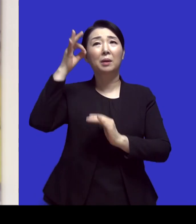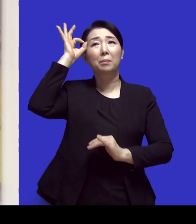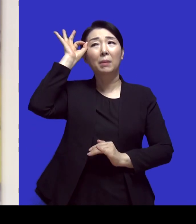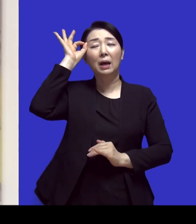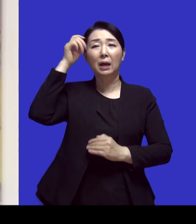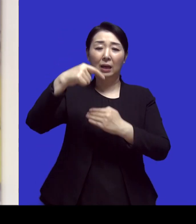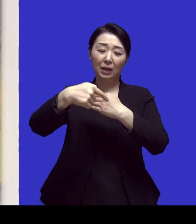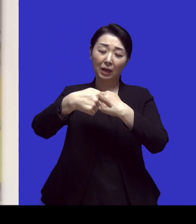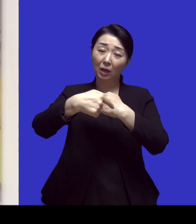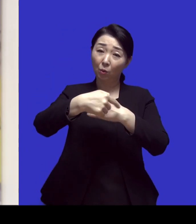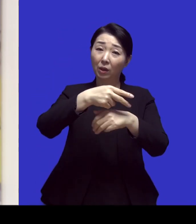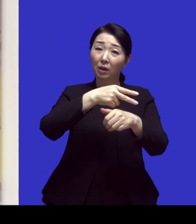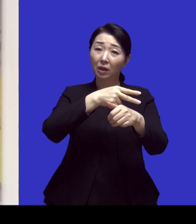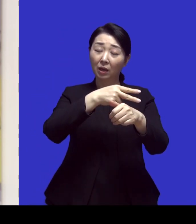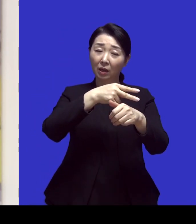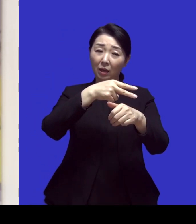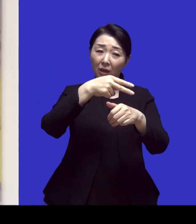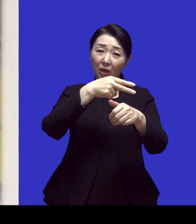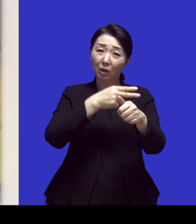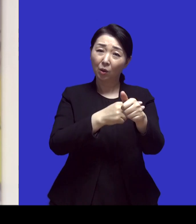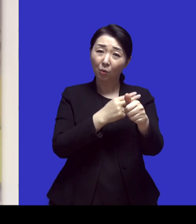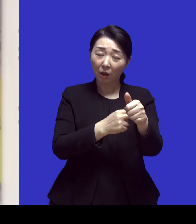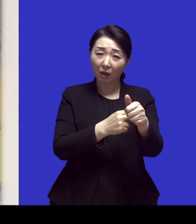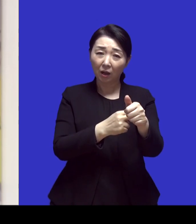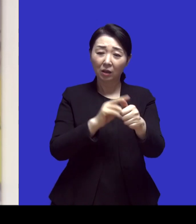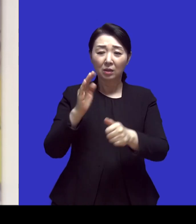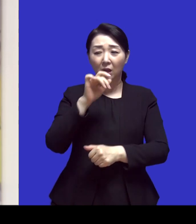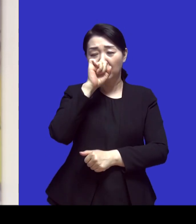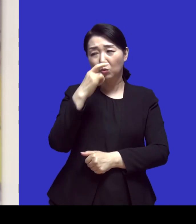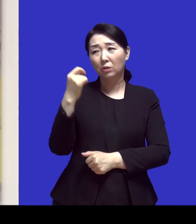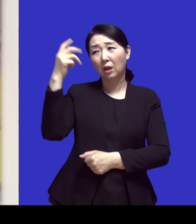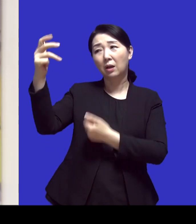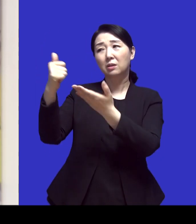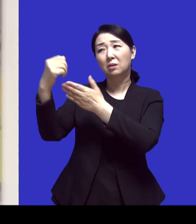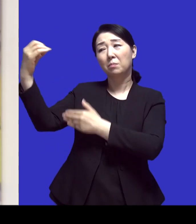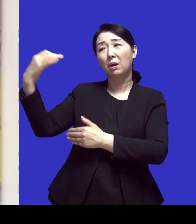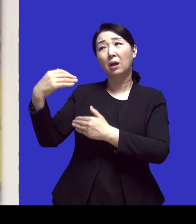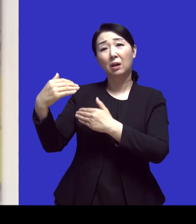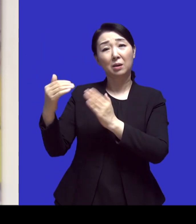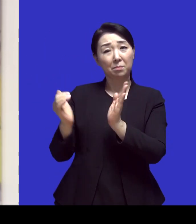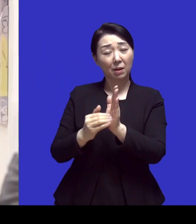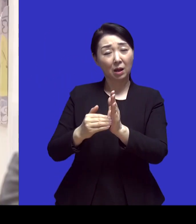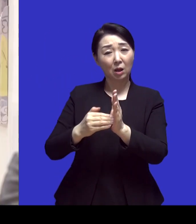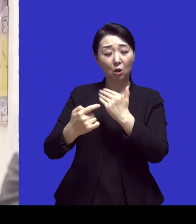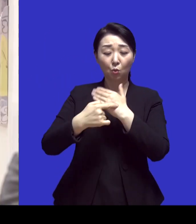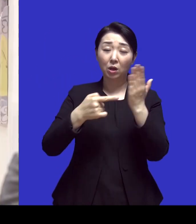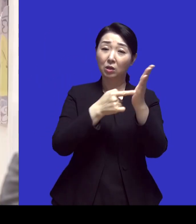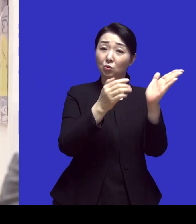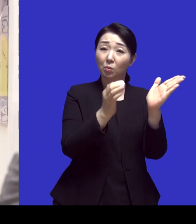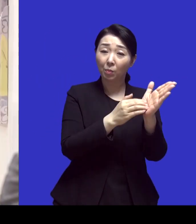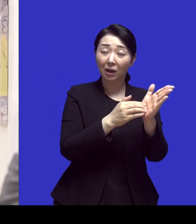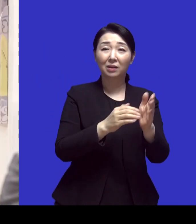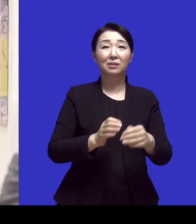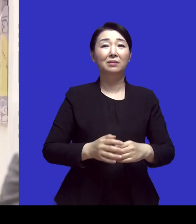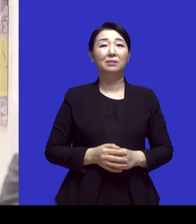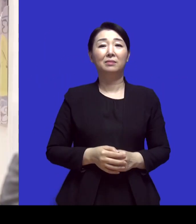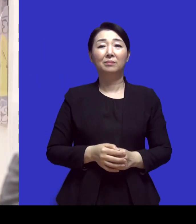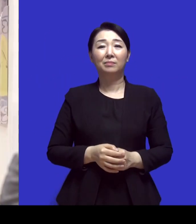외과 하면 좋겠다고 하니 말씀하신 게 그래서 외과를 지원했는데 이제 복도에서